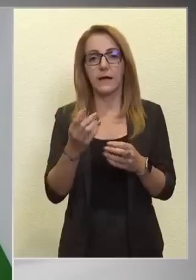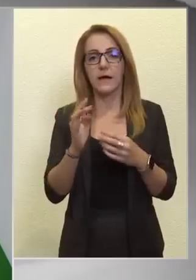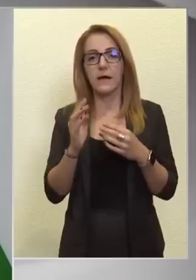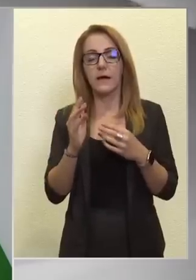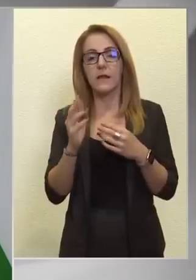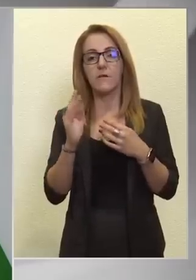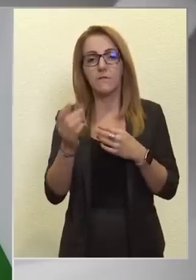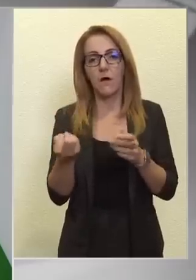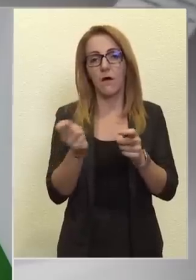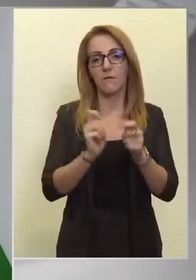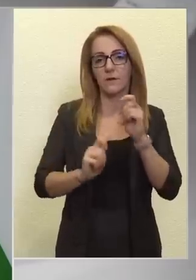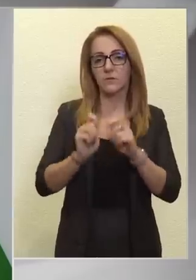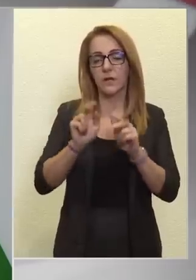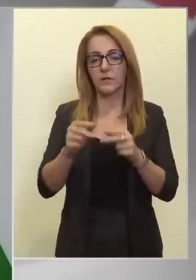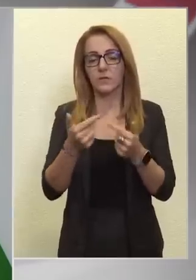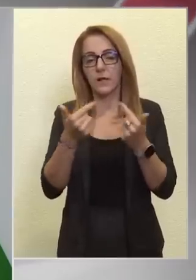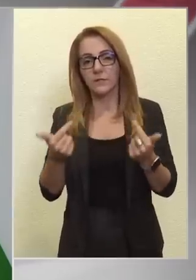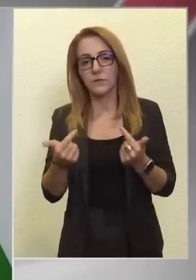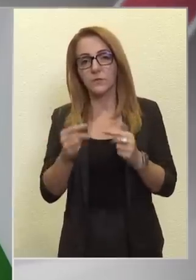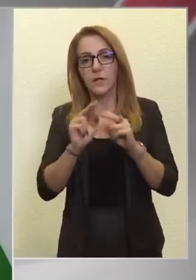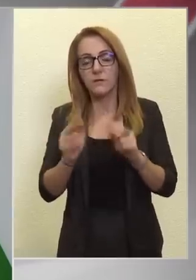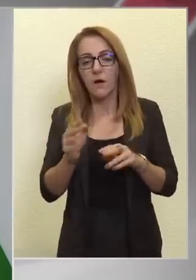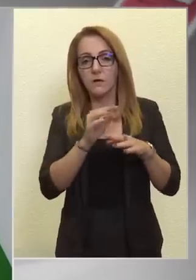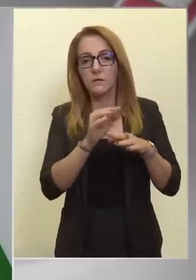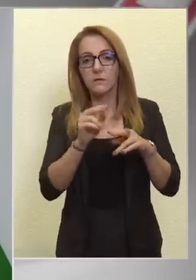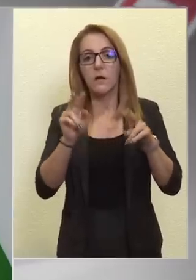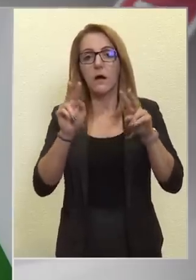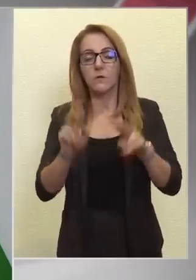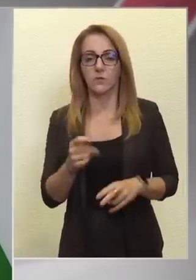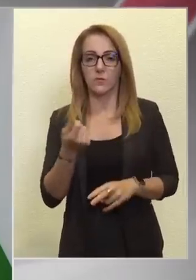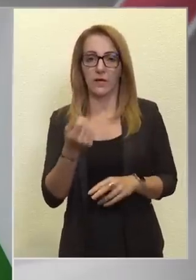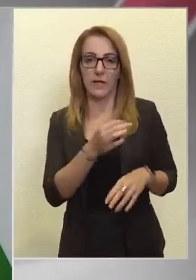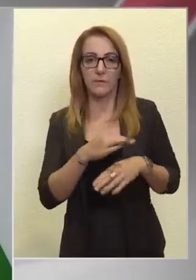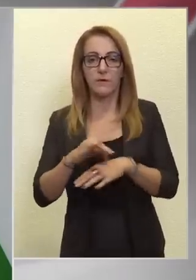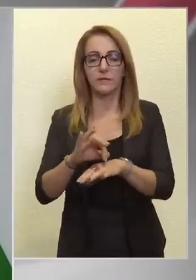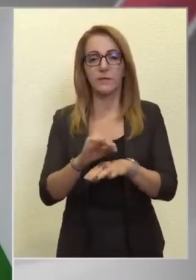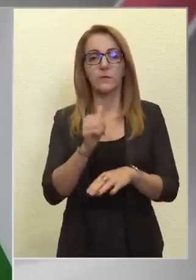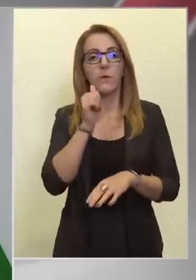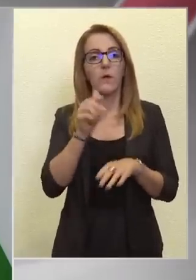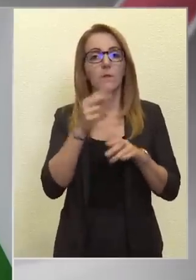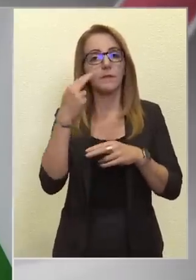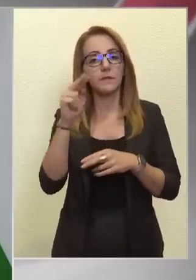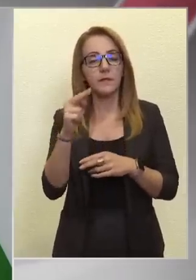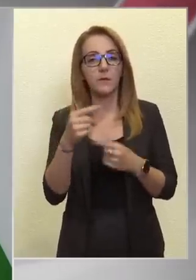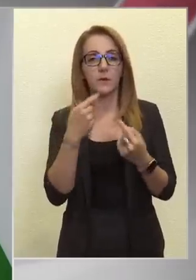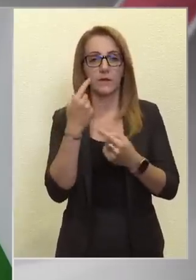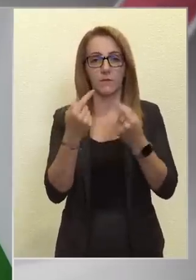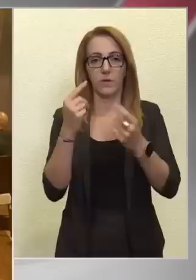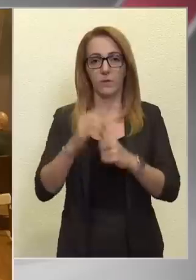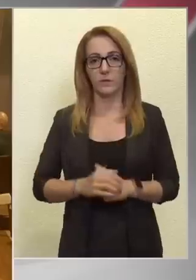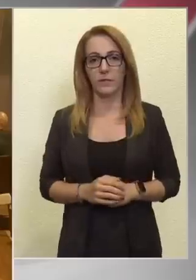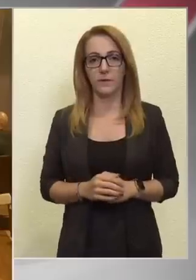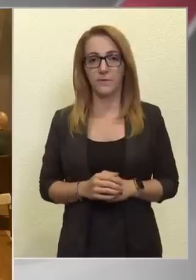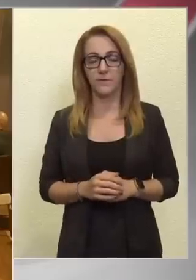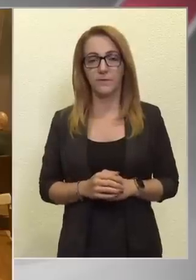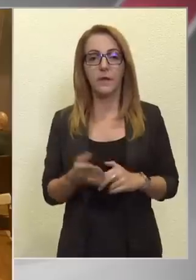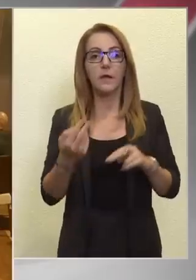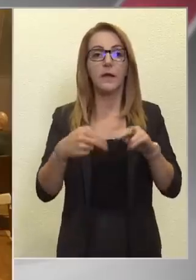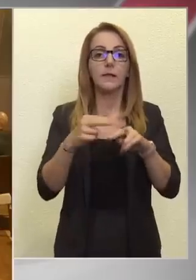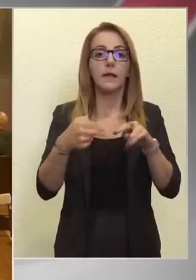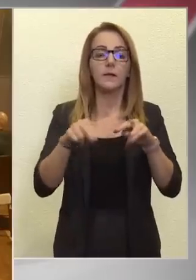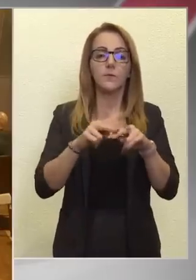van lehetősége, és hatósági állat vezetünk be. Ezeket holnap a miniszter úr ismertetni fogja. Egyre több